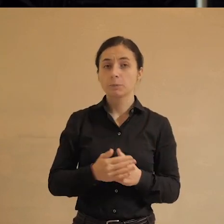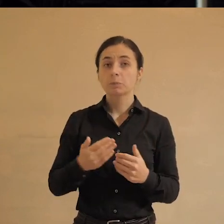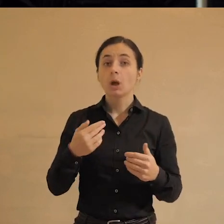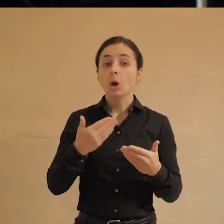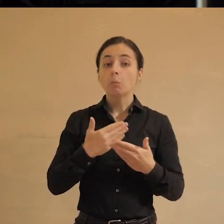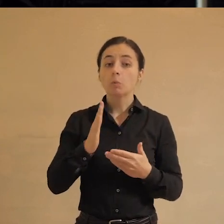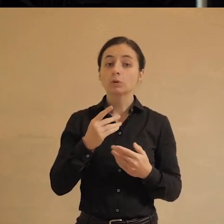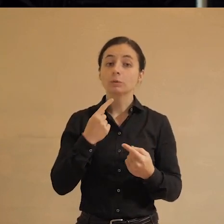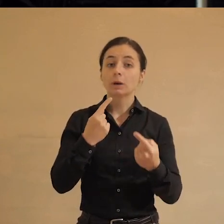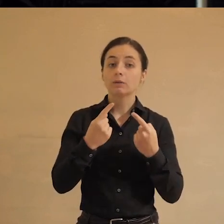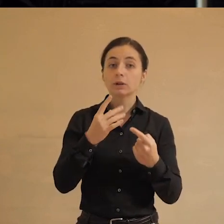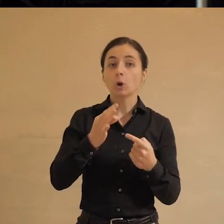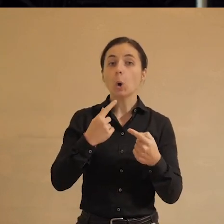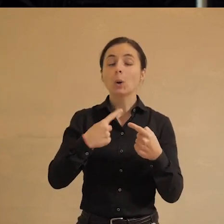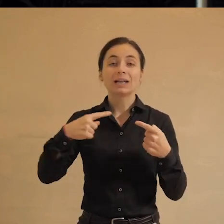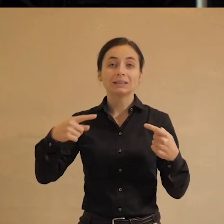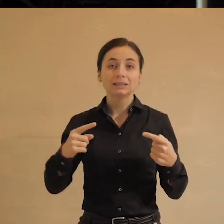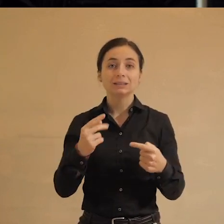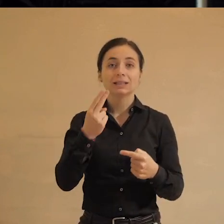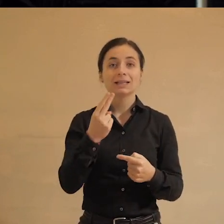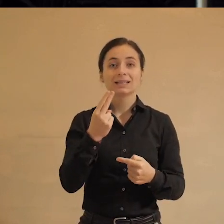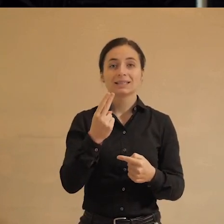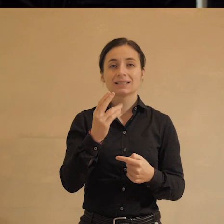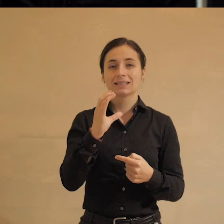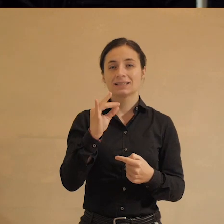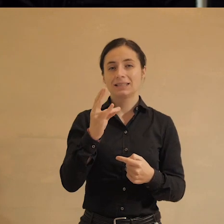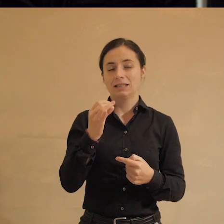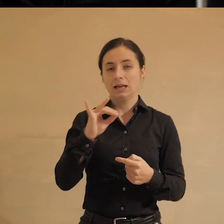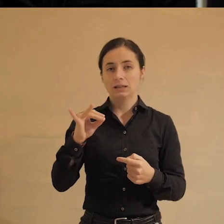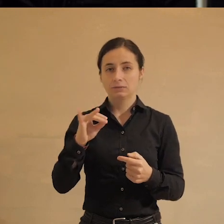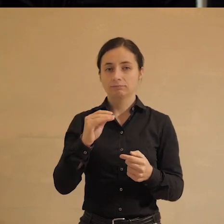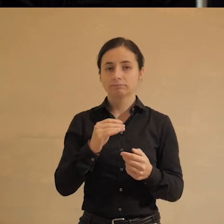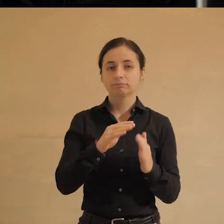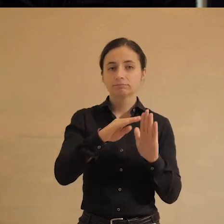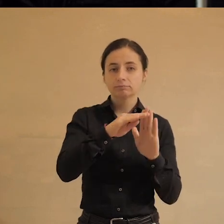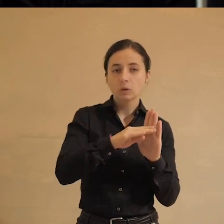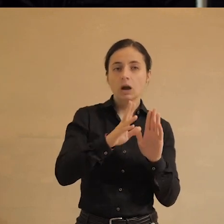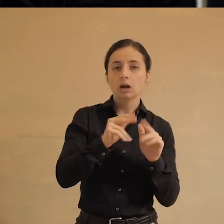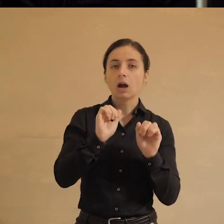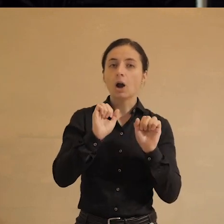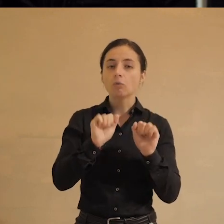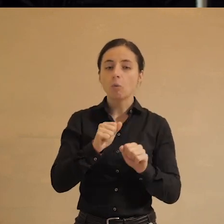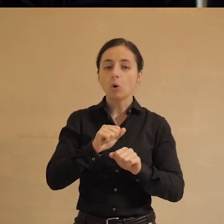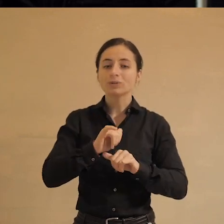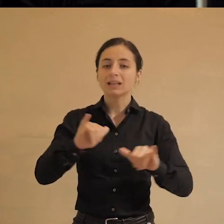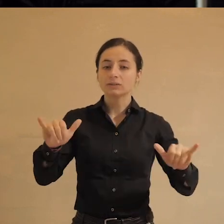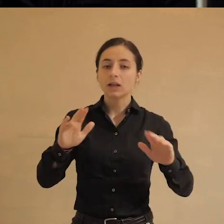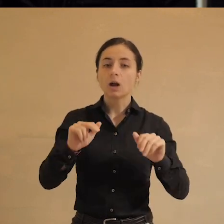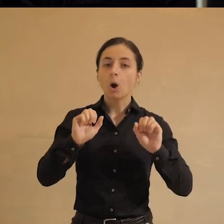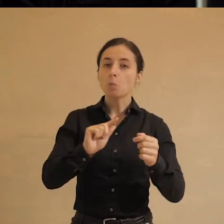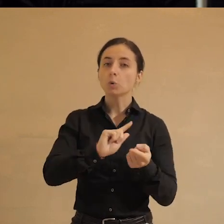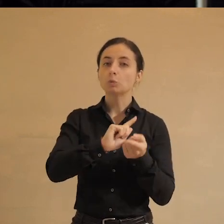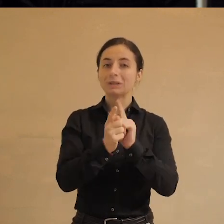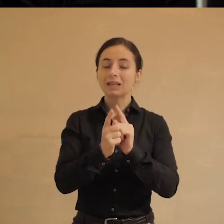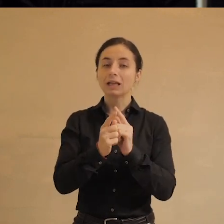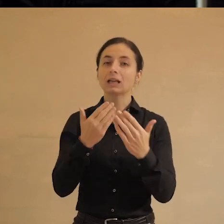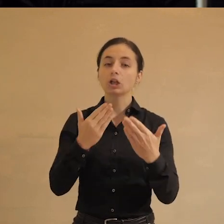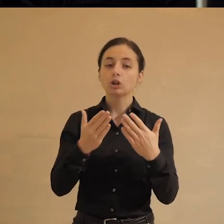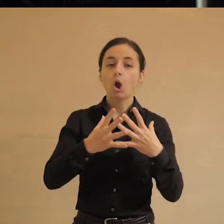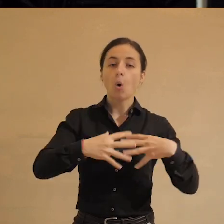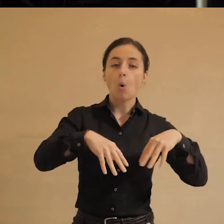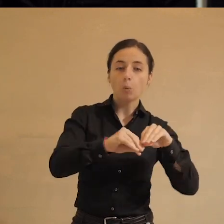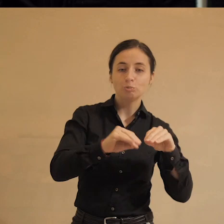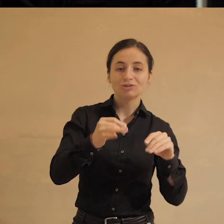будем говорить о некоторых различных сценариях возможного развития, о том, как могут меняться отношения обществ